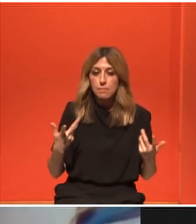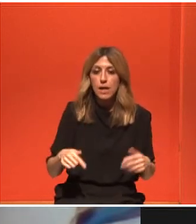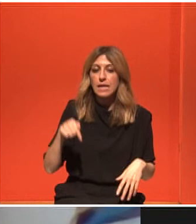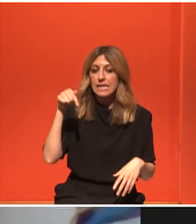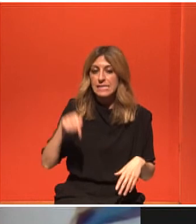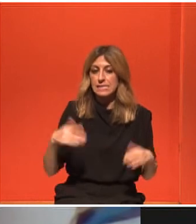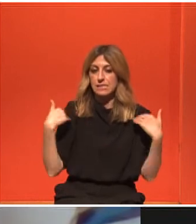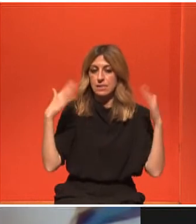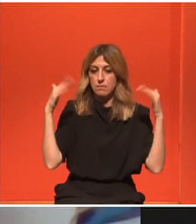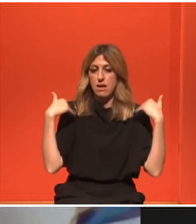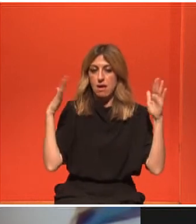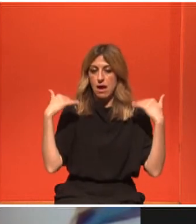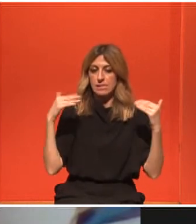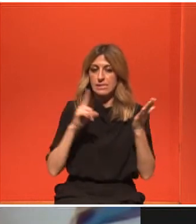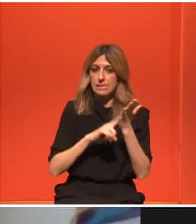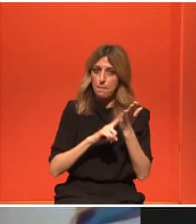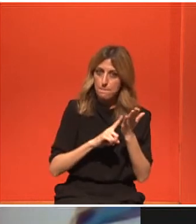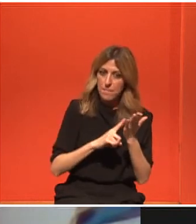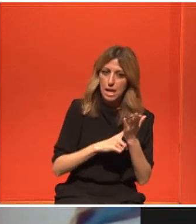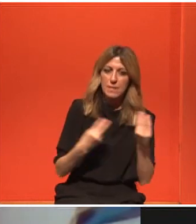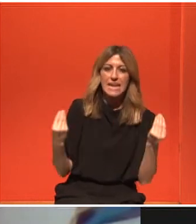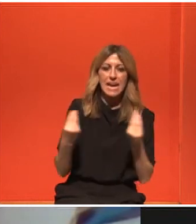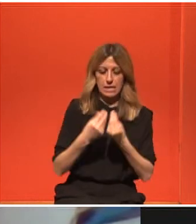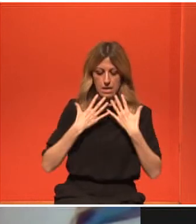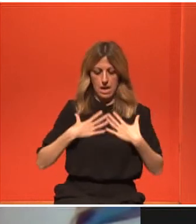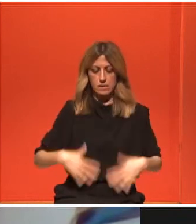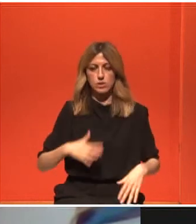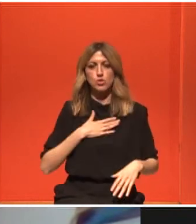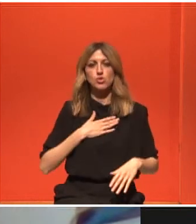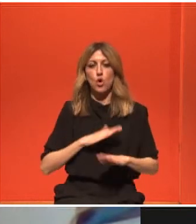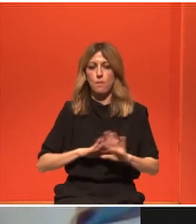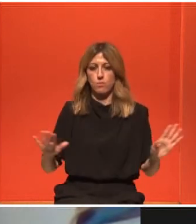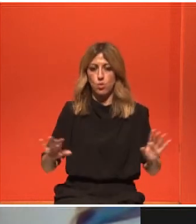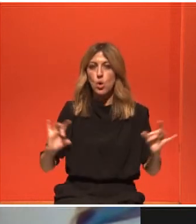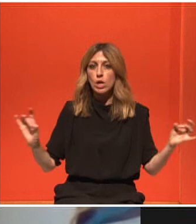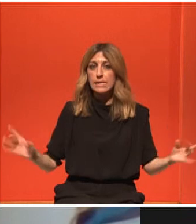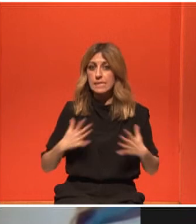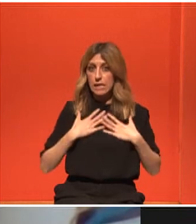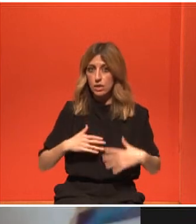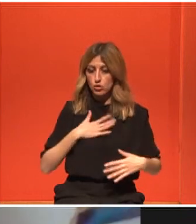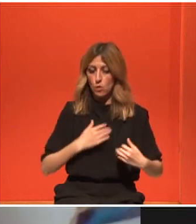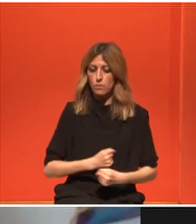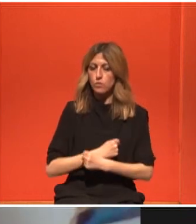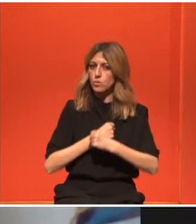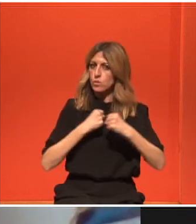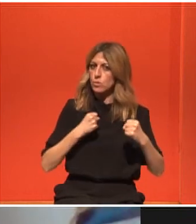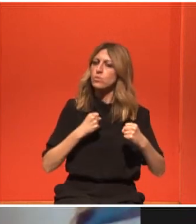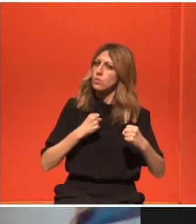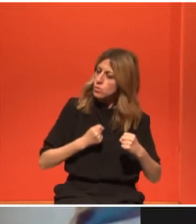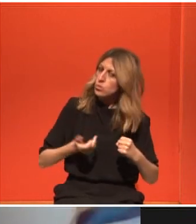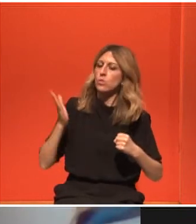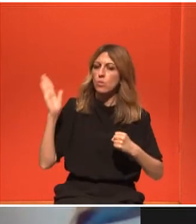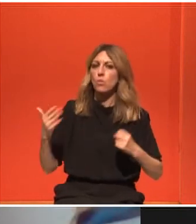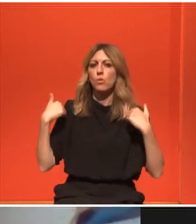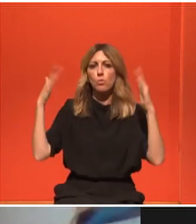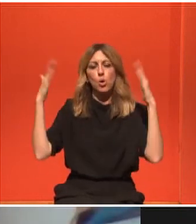φυσική μας κατάσταση. Αν καλυτερεύσει η φυσική μας κατάσταση, προφανώς μπορούμε να δεχτούμε μέσα στο comfort zone